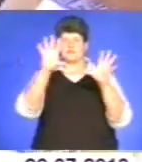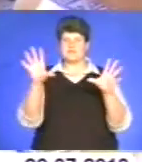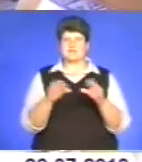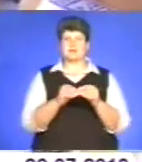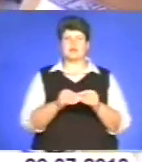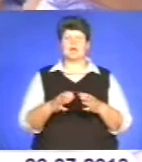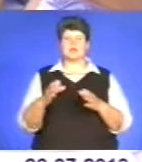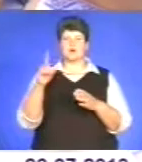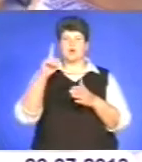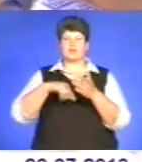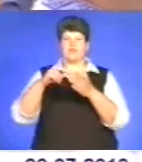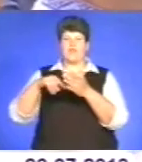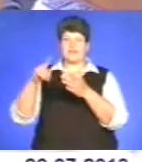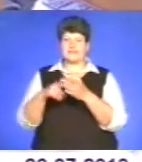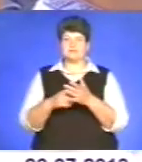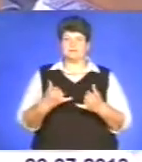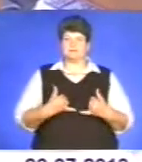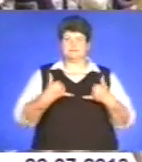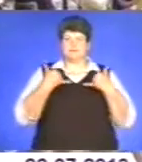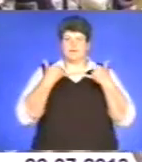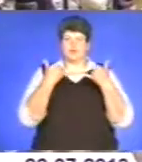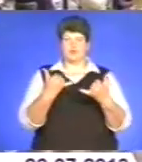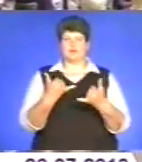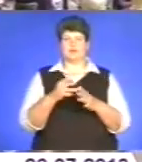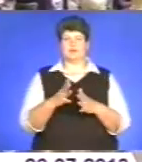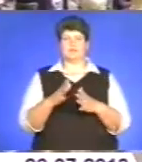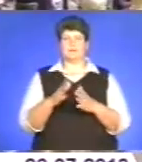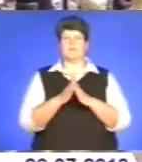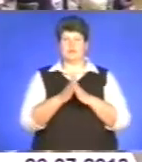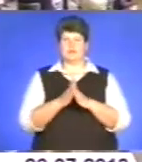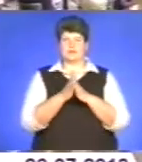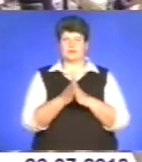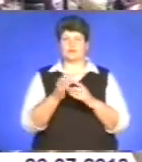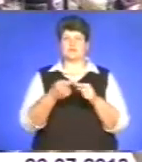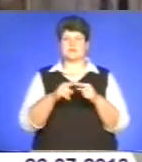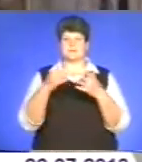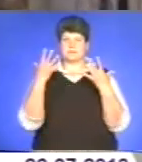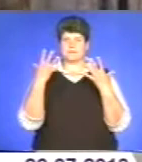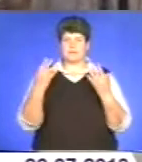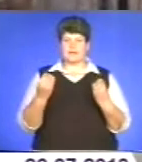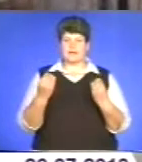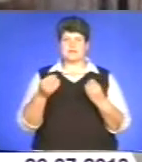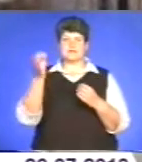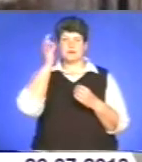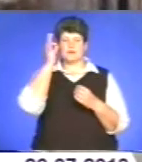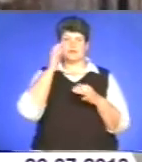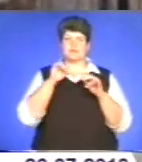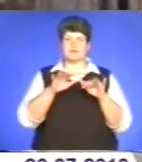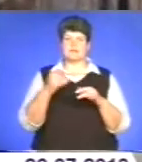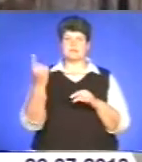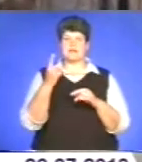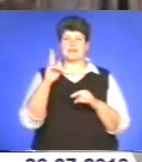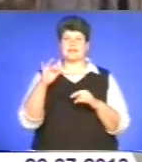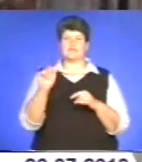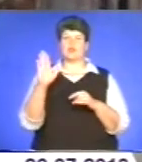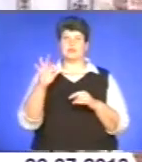молитвою день, коли віра в Христа об'єднала громаду. Згадали і події 1025-літньої давності. Спершу князь